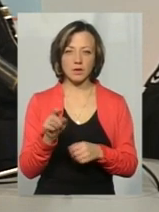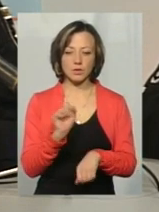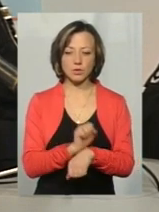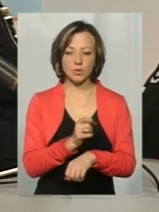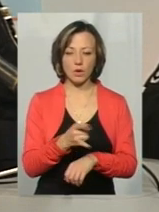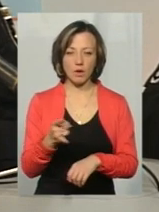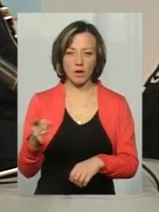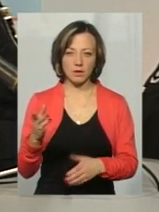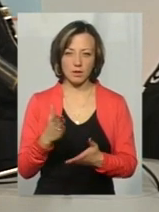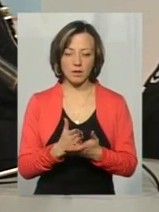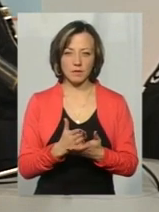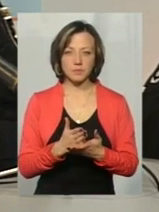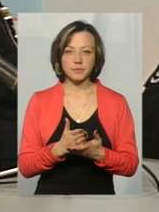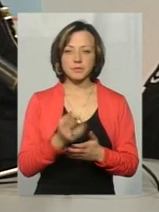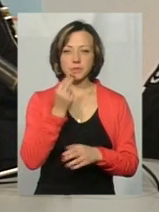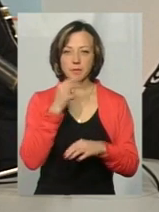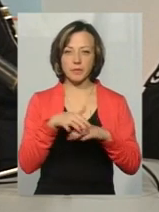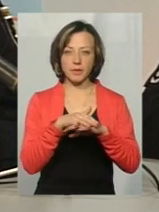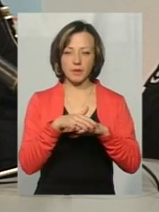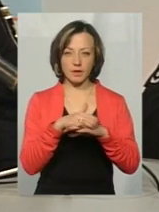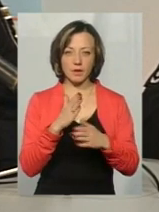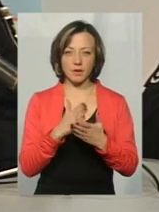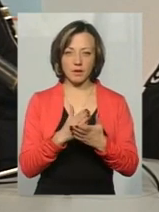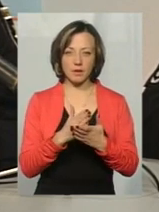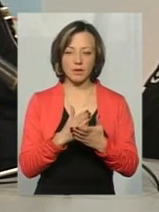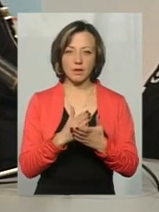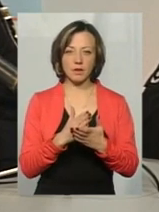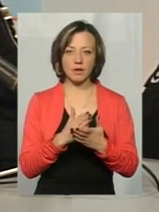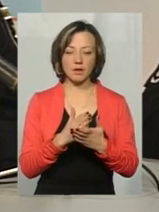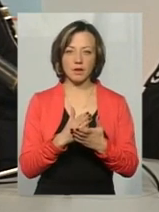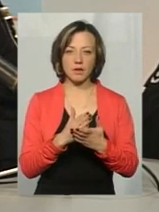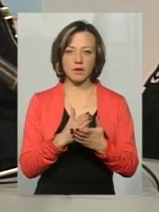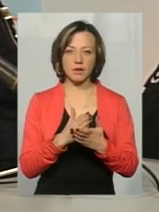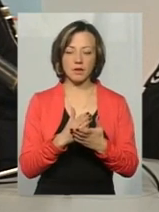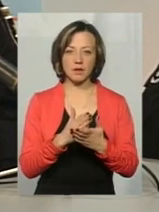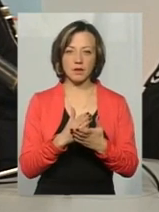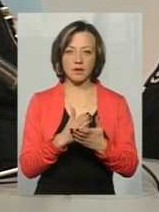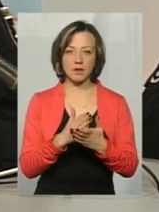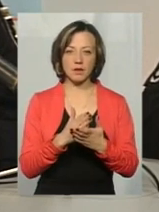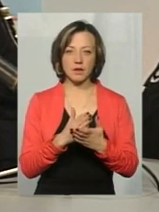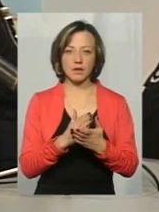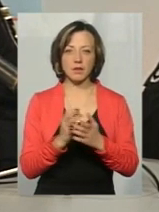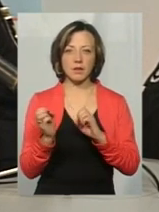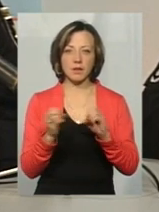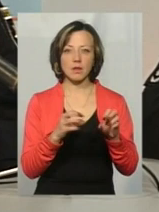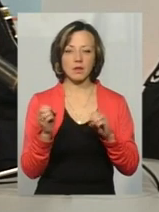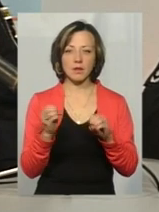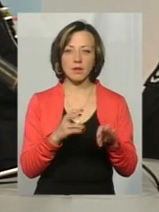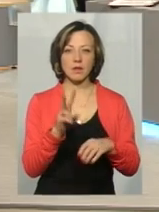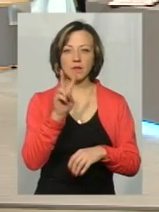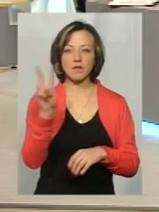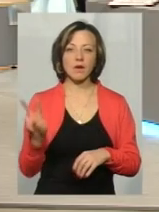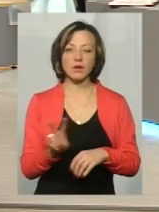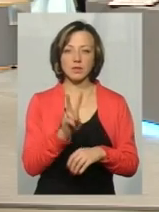від продуктового базара. Я б переголодив, показував вільші надвіг, я не переголодив проїждж.